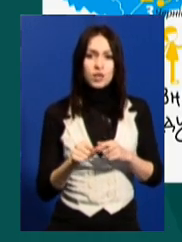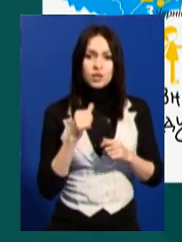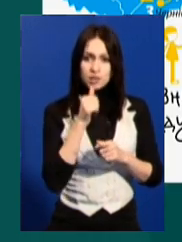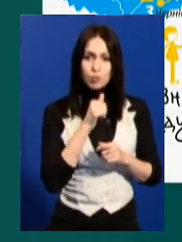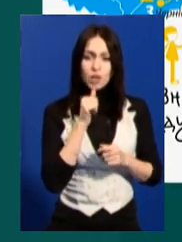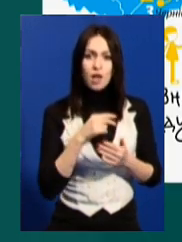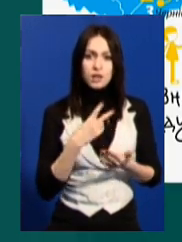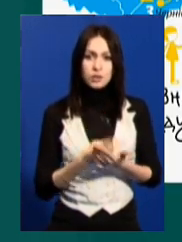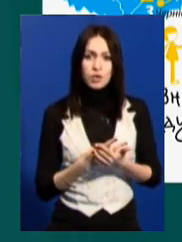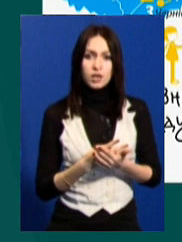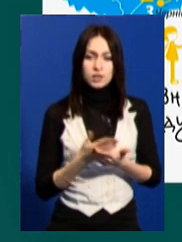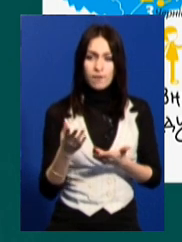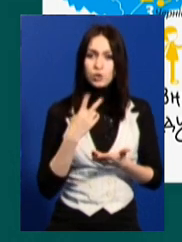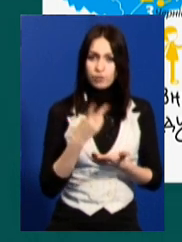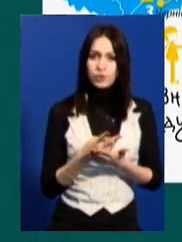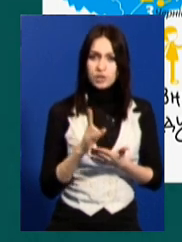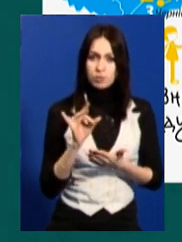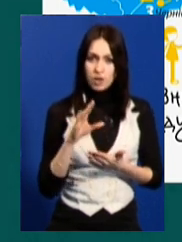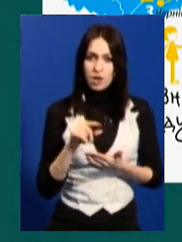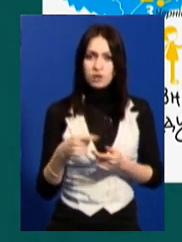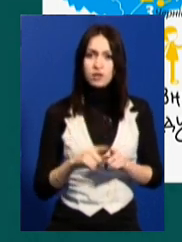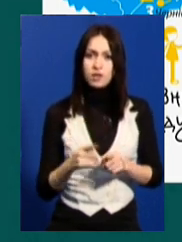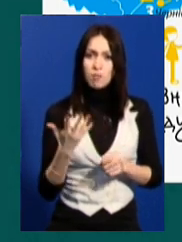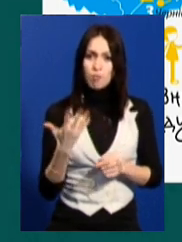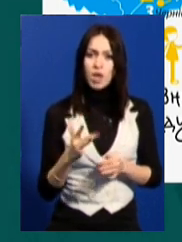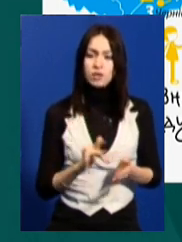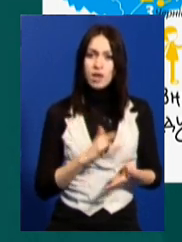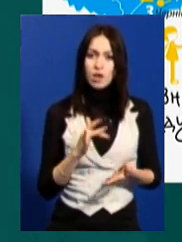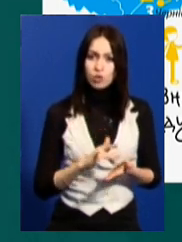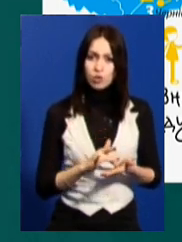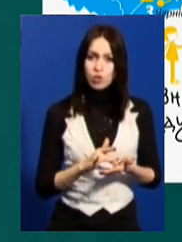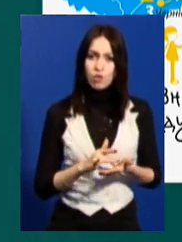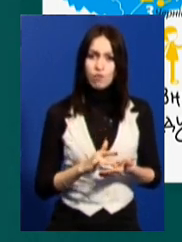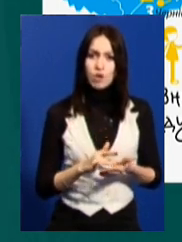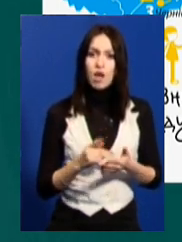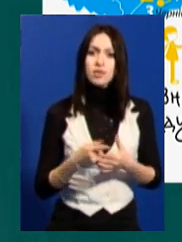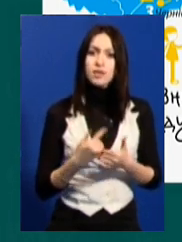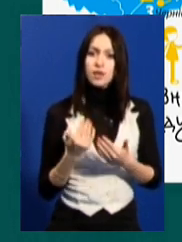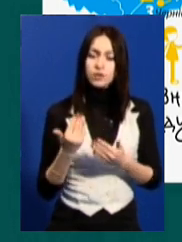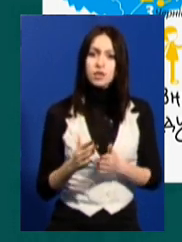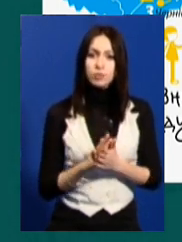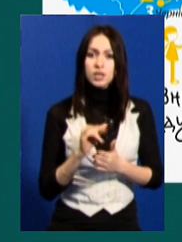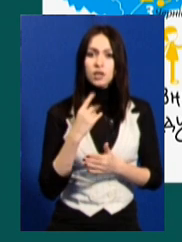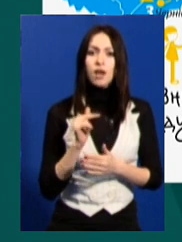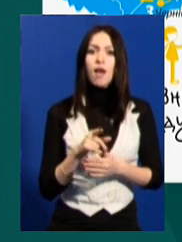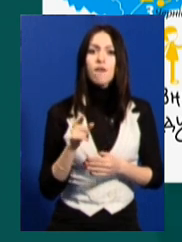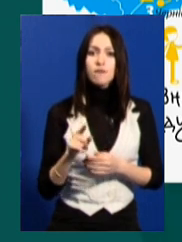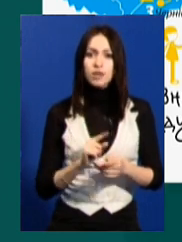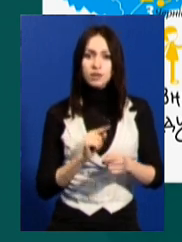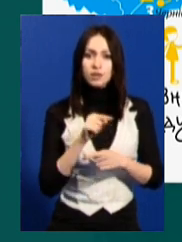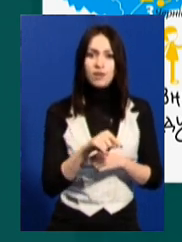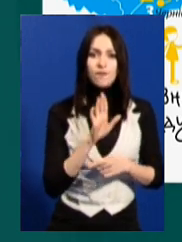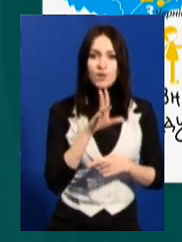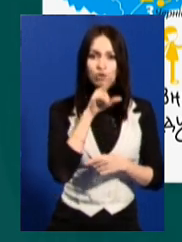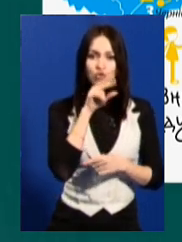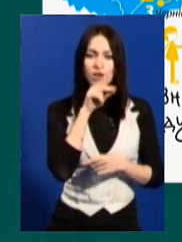показати. Ось ми бачимо мапу, це п'ять міст. Назвіть їх, будь ласка, і скажіть, як ви заїхали ще в Чернівці поза